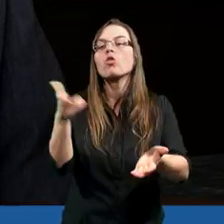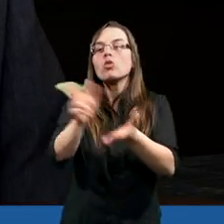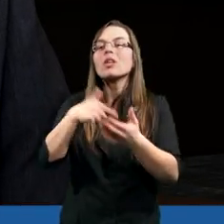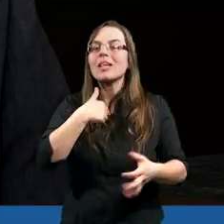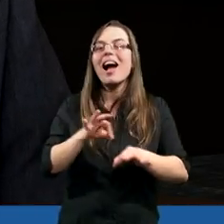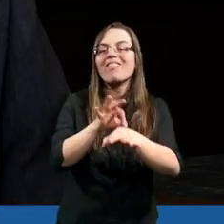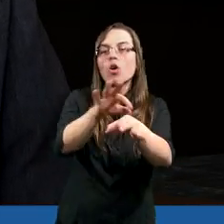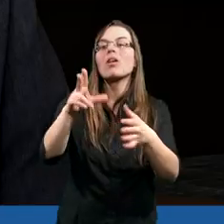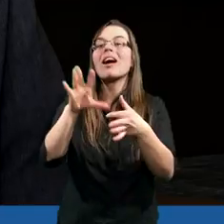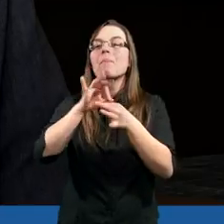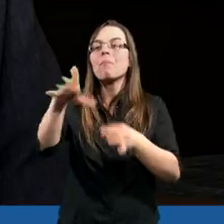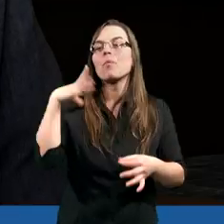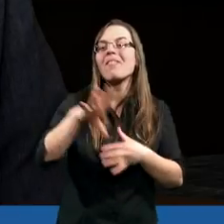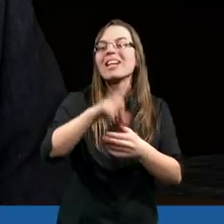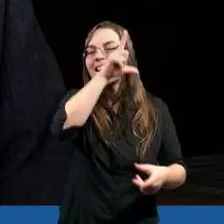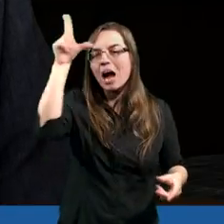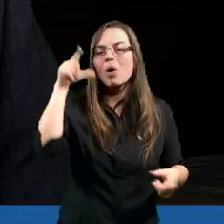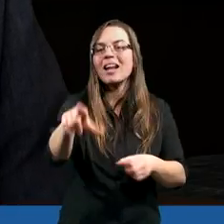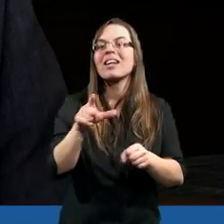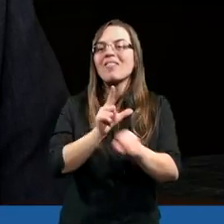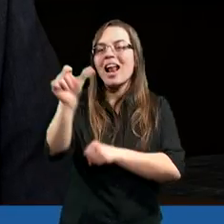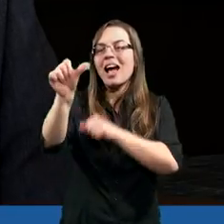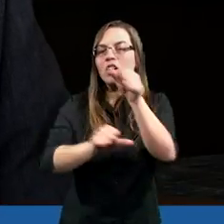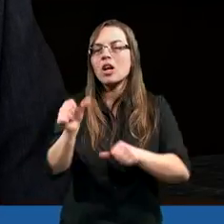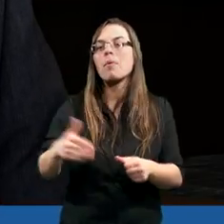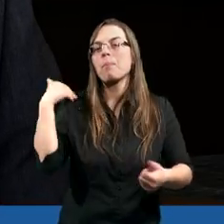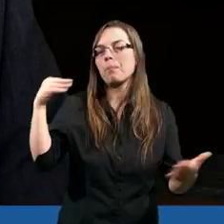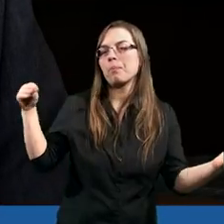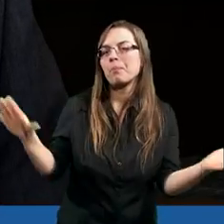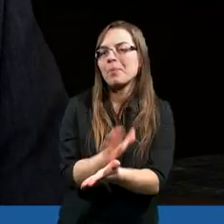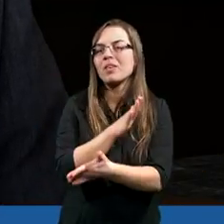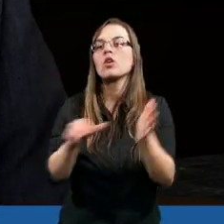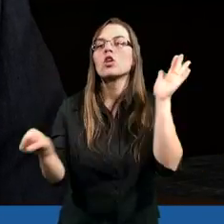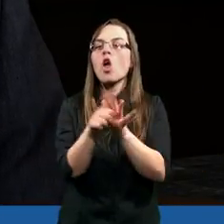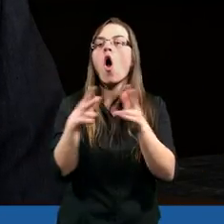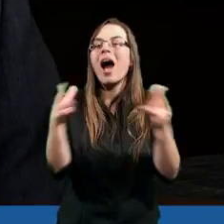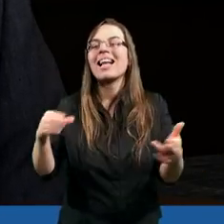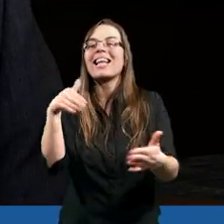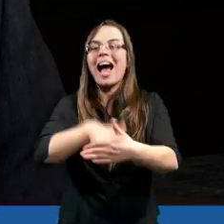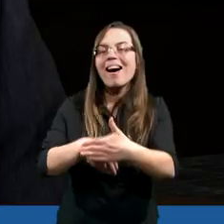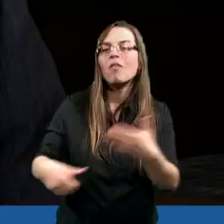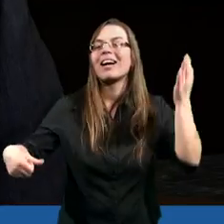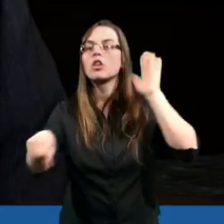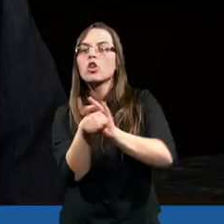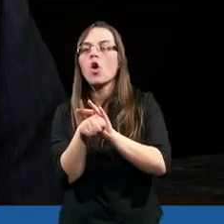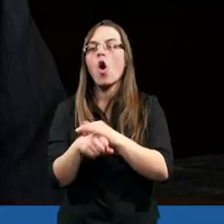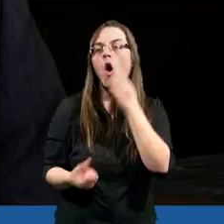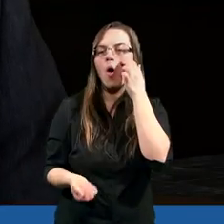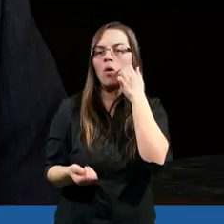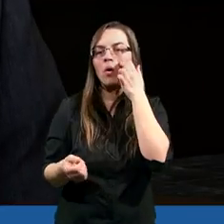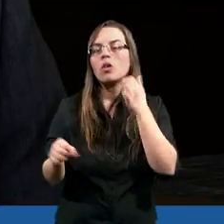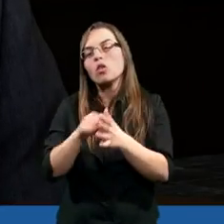będąc nawet w tym zakładzie 12 lat. Bo byłem przyzwyczajony do określonych zachowań, do